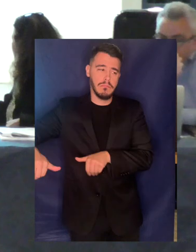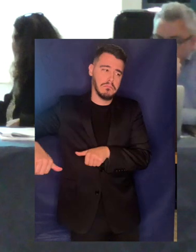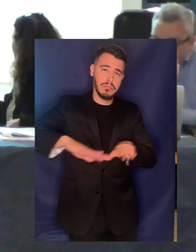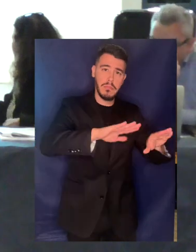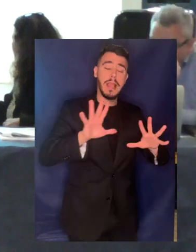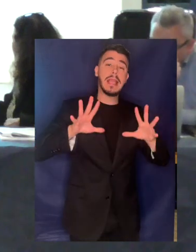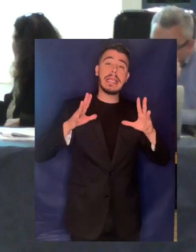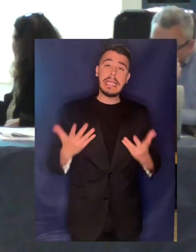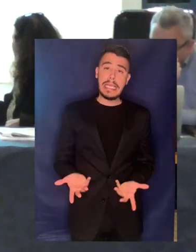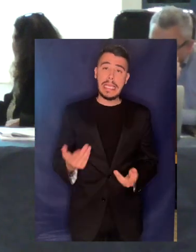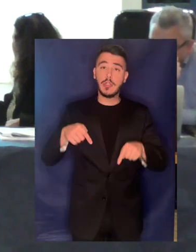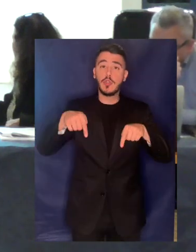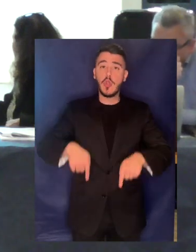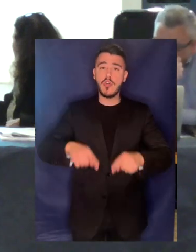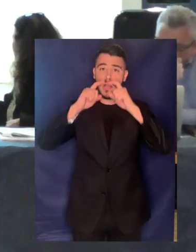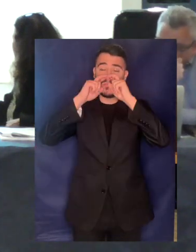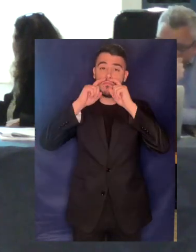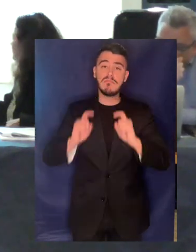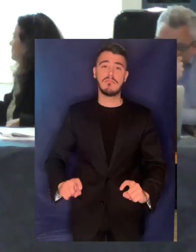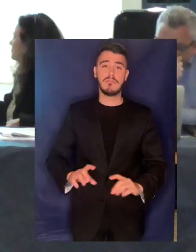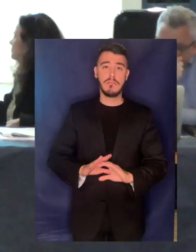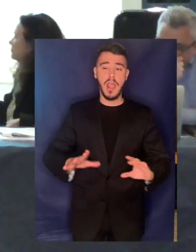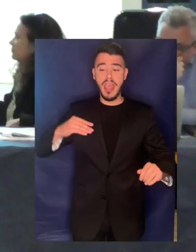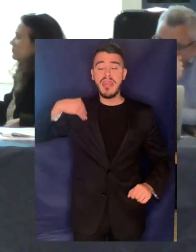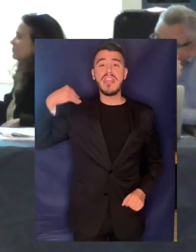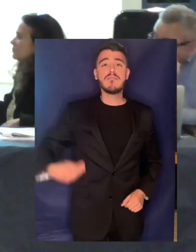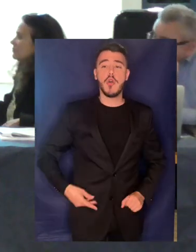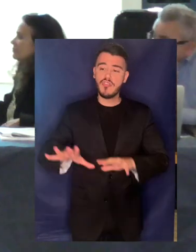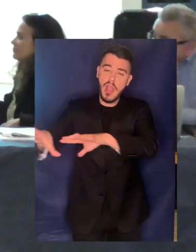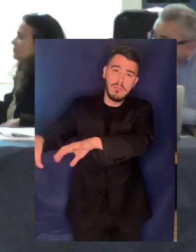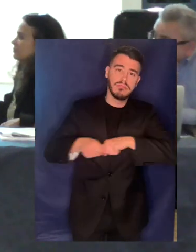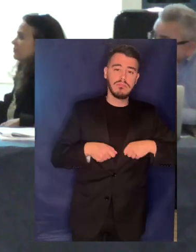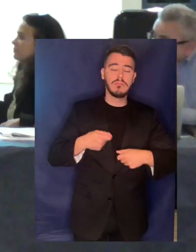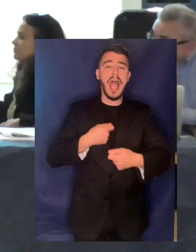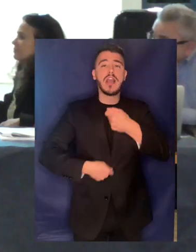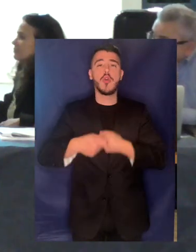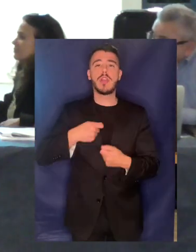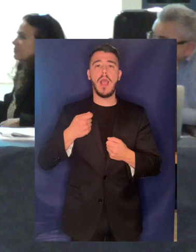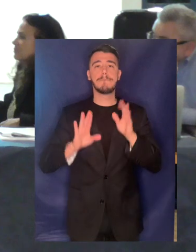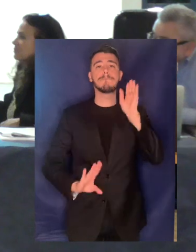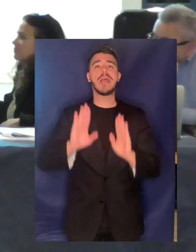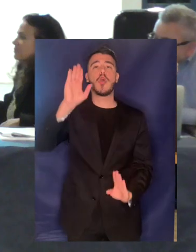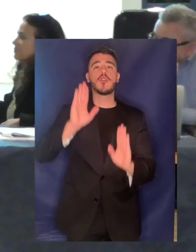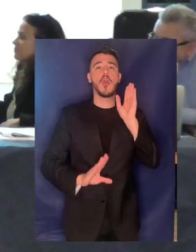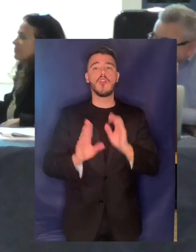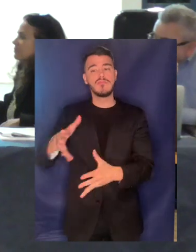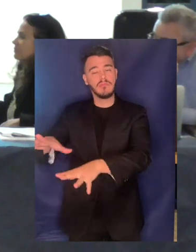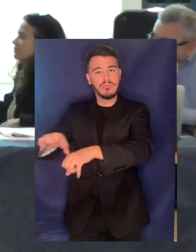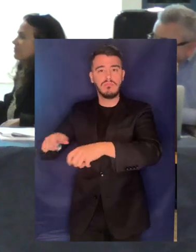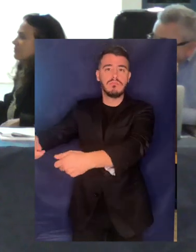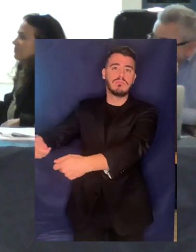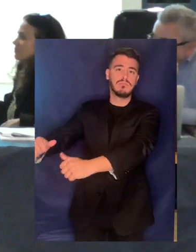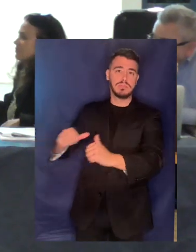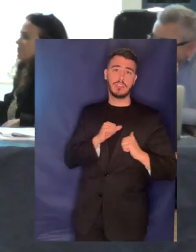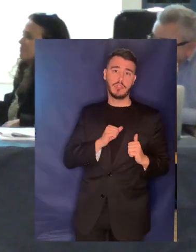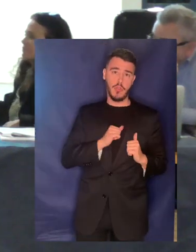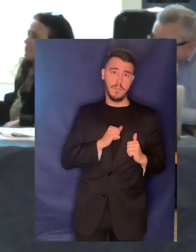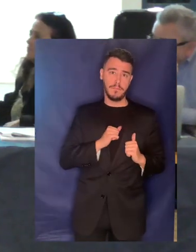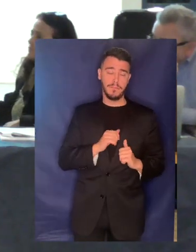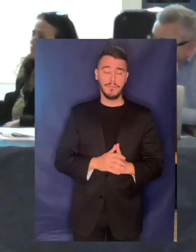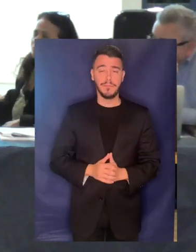κίνηση δημόσιας εξαγοράς των μετοχών έχουμε και τέτοιες περιπτώσεις Λοιπόν, αυτά από μένα